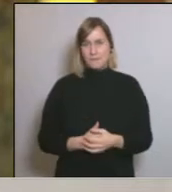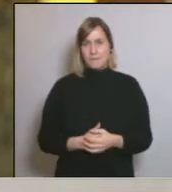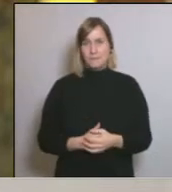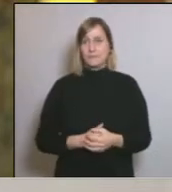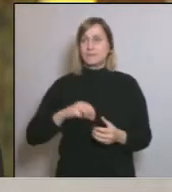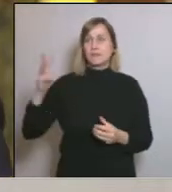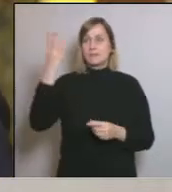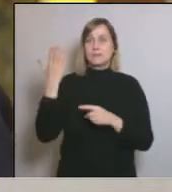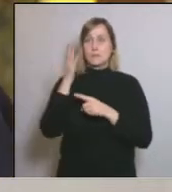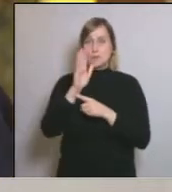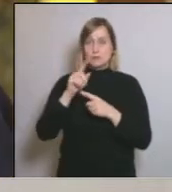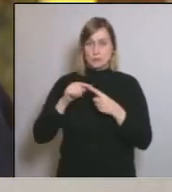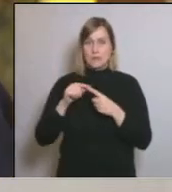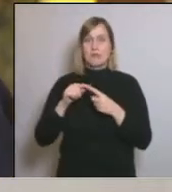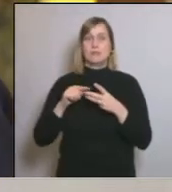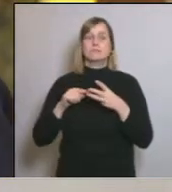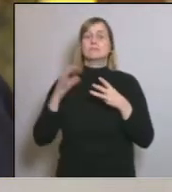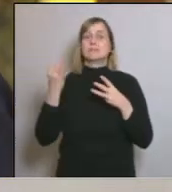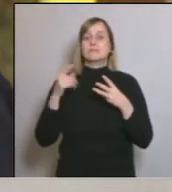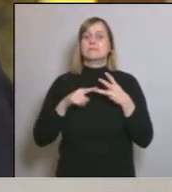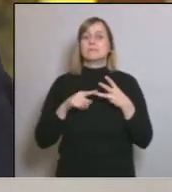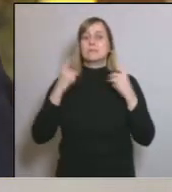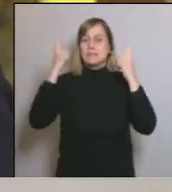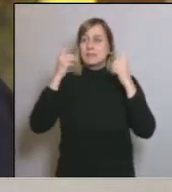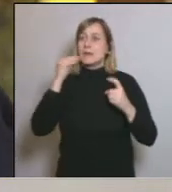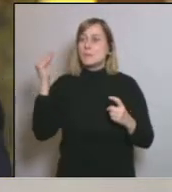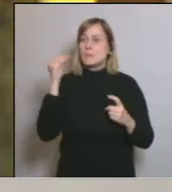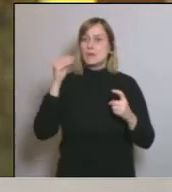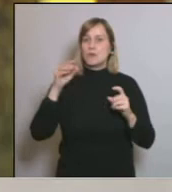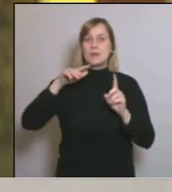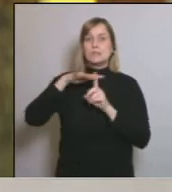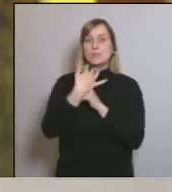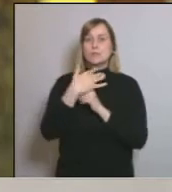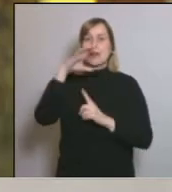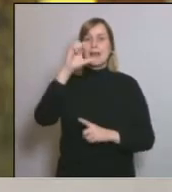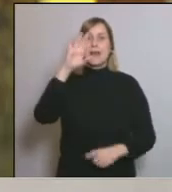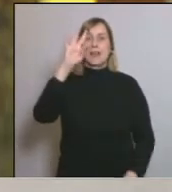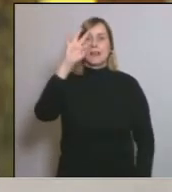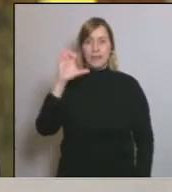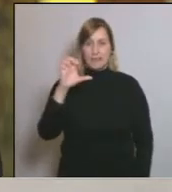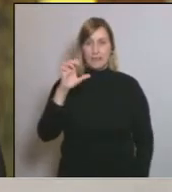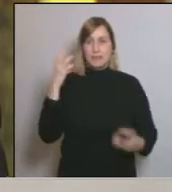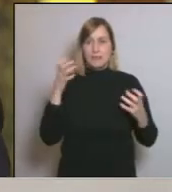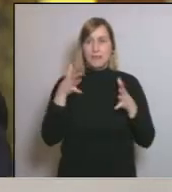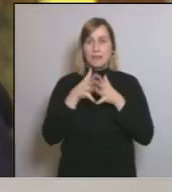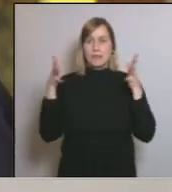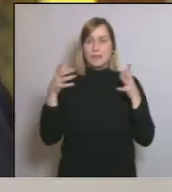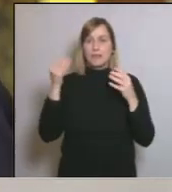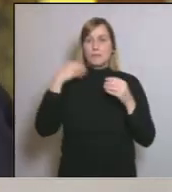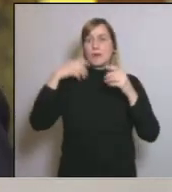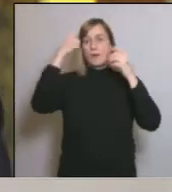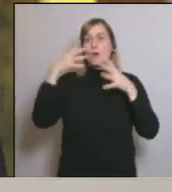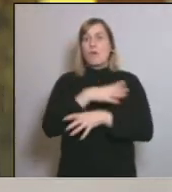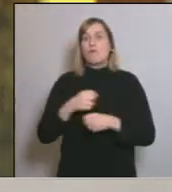proposta en aquest àmbit d'ocupació és millorar les condicions dels ERTE. Cal ampliar els supòsits de força major per